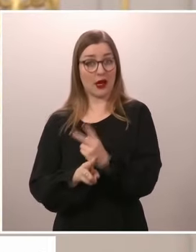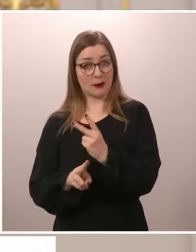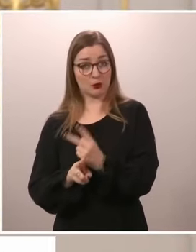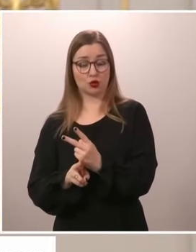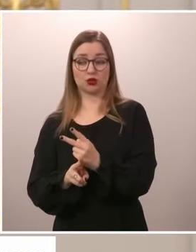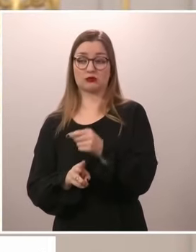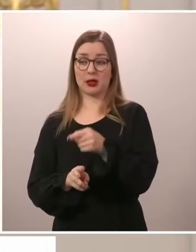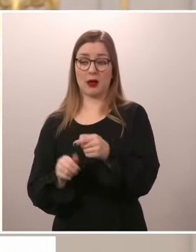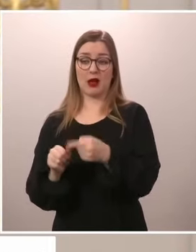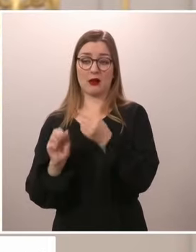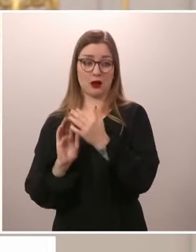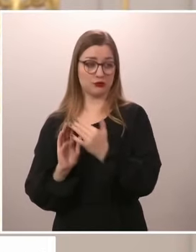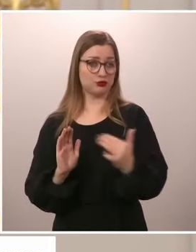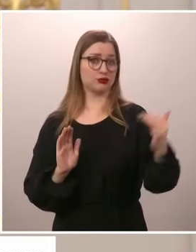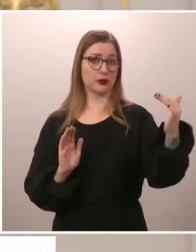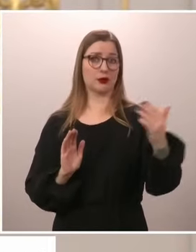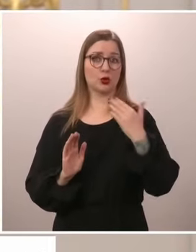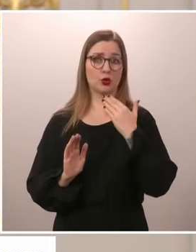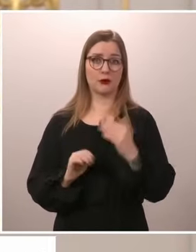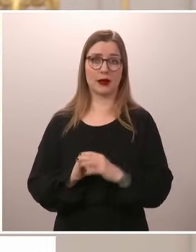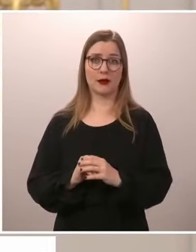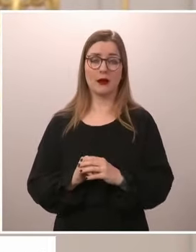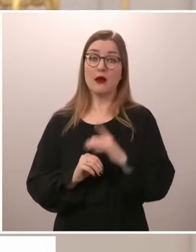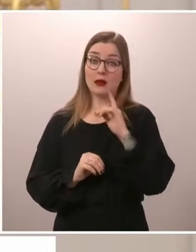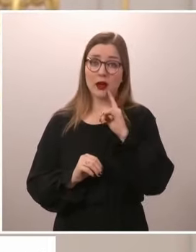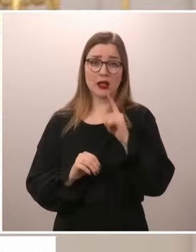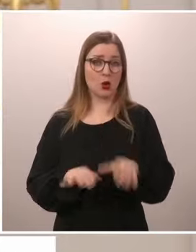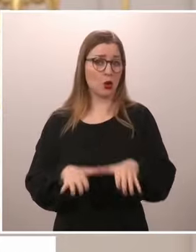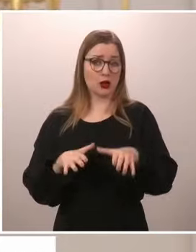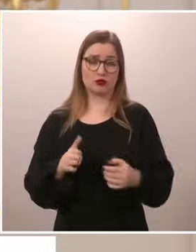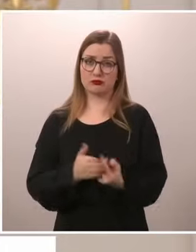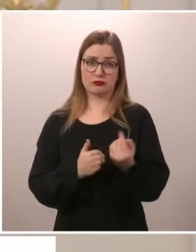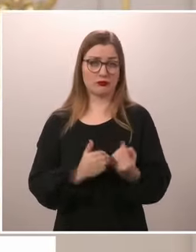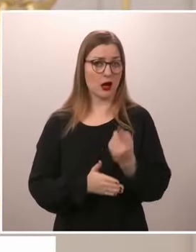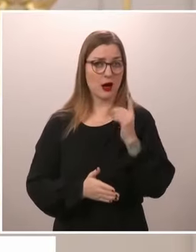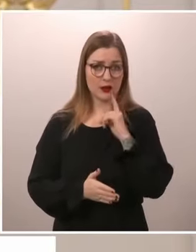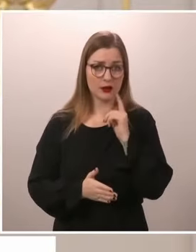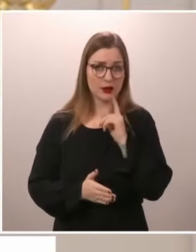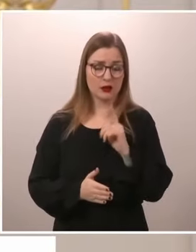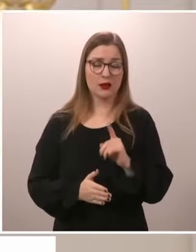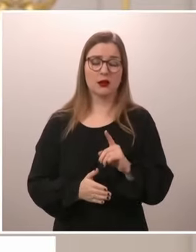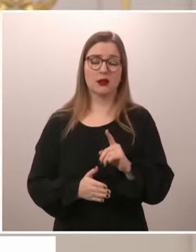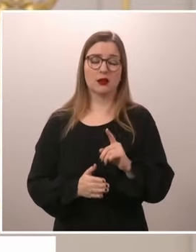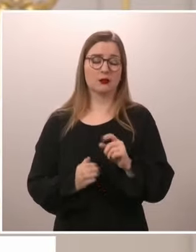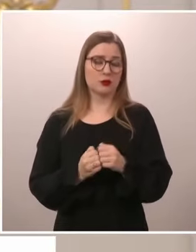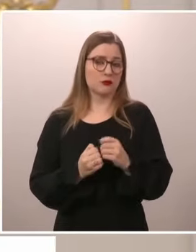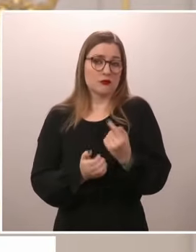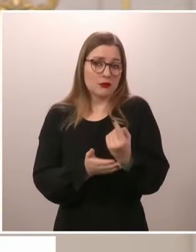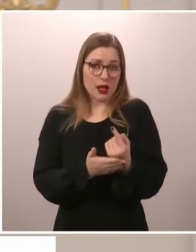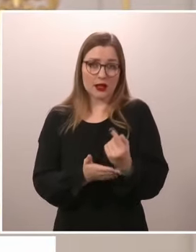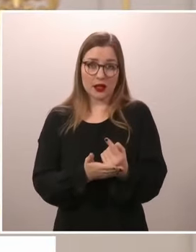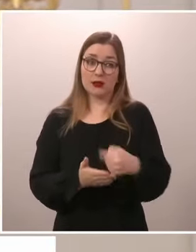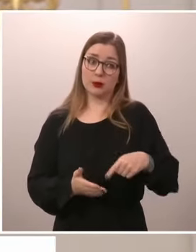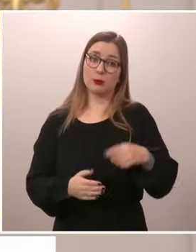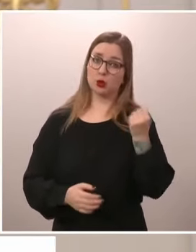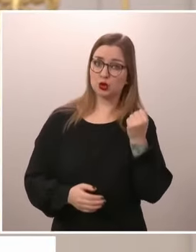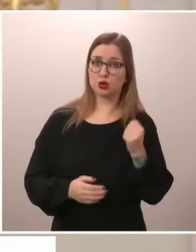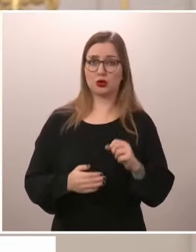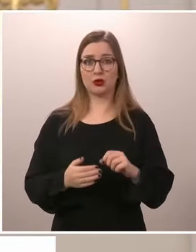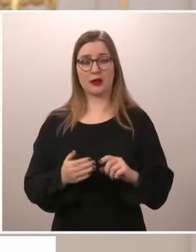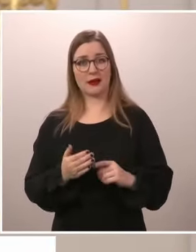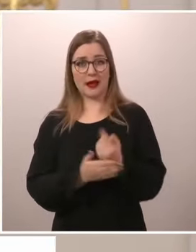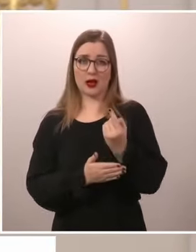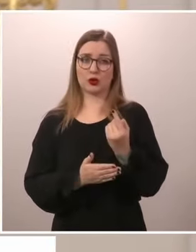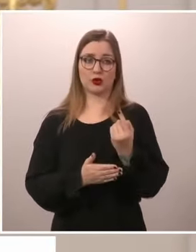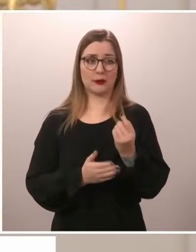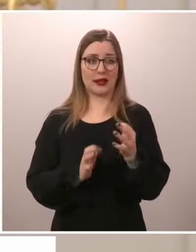liikkeelle, niin on hyvä. Totta kai mustia joutsenia tulee aina, ja yllätyksiä tulee tapahtumaan, mutta tärkeintä on se, että niihin kyetään sitten reagoimaan tarkoituksenmukaisella